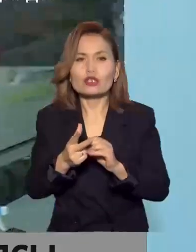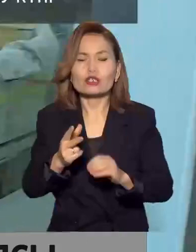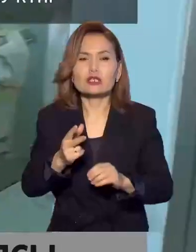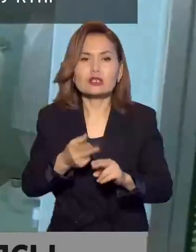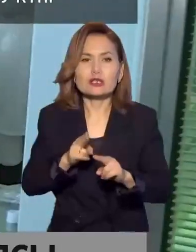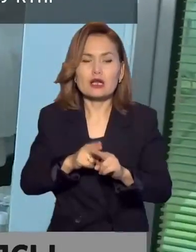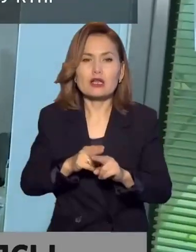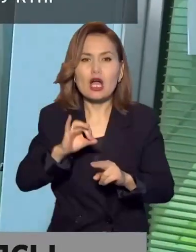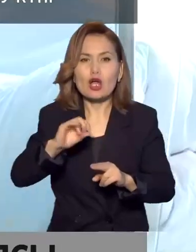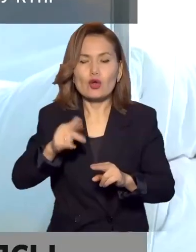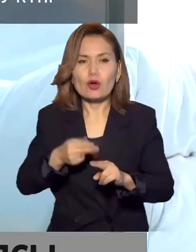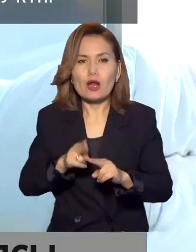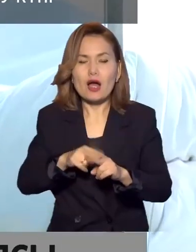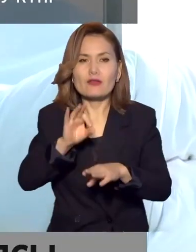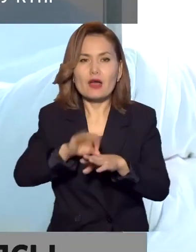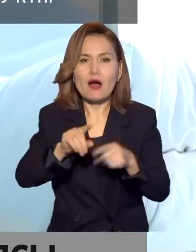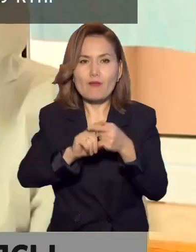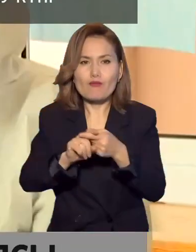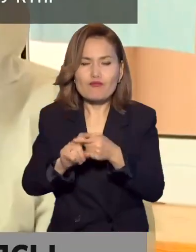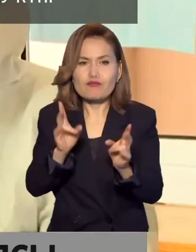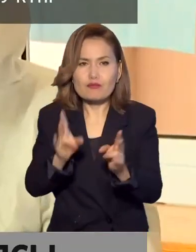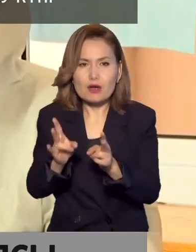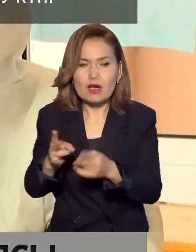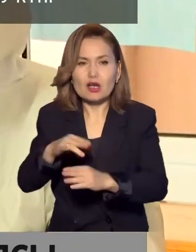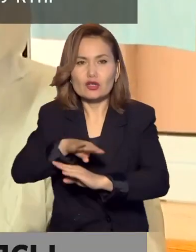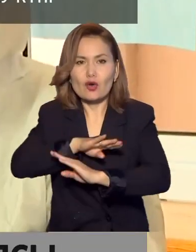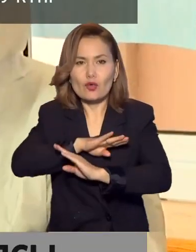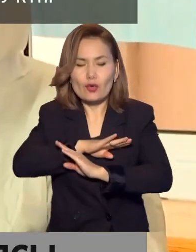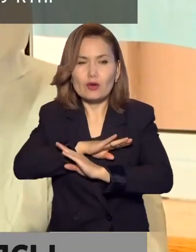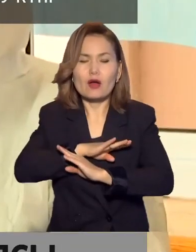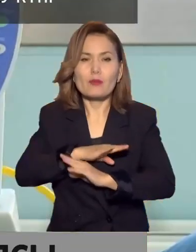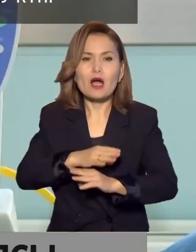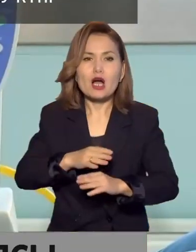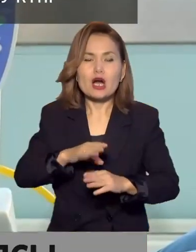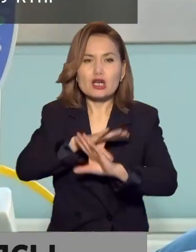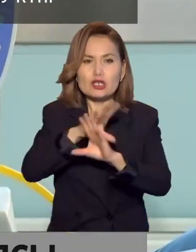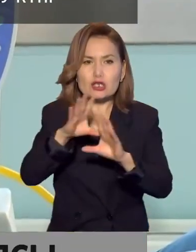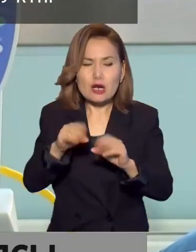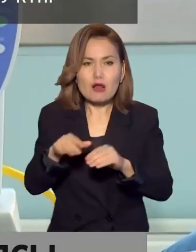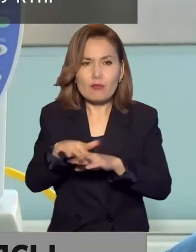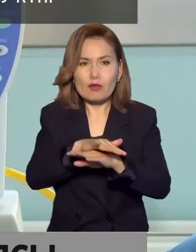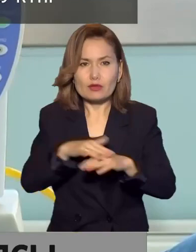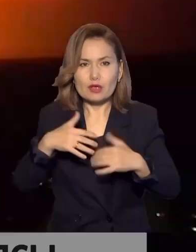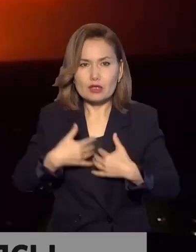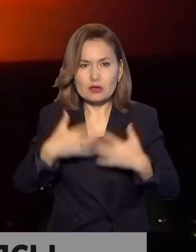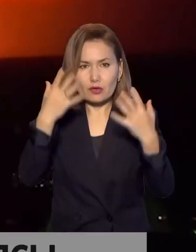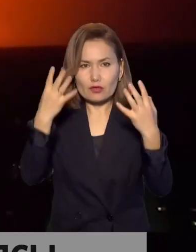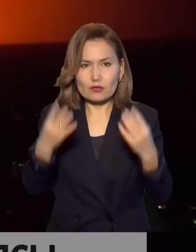коронавирус салдарының қайтысполғандарды ескалу ғына. Жалпылттық азат ұту ғына.